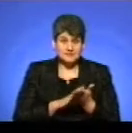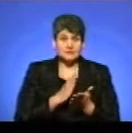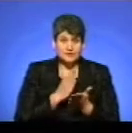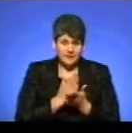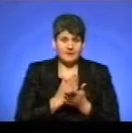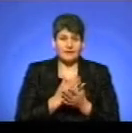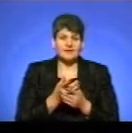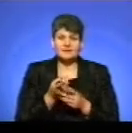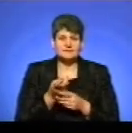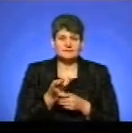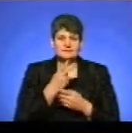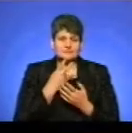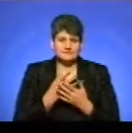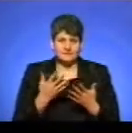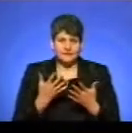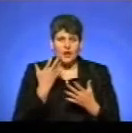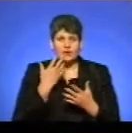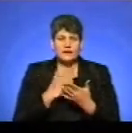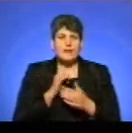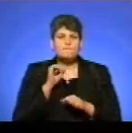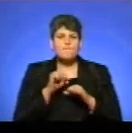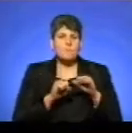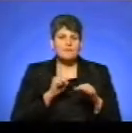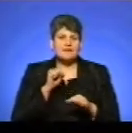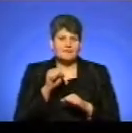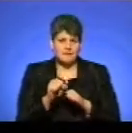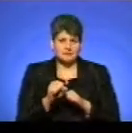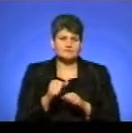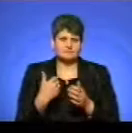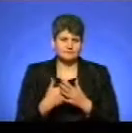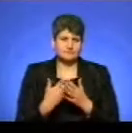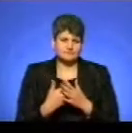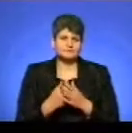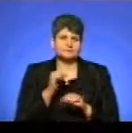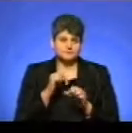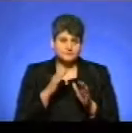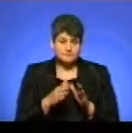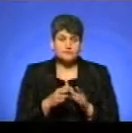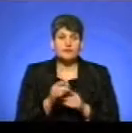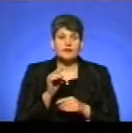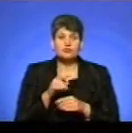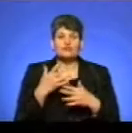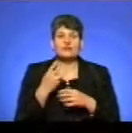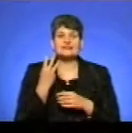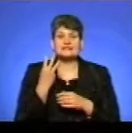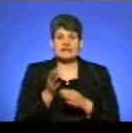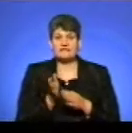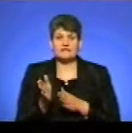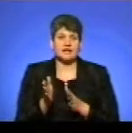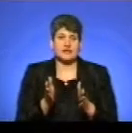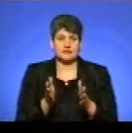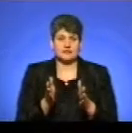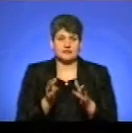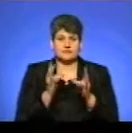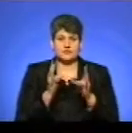ніж жінки, жертви. Коли йде побиття, тут вже три варіанти дії в стресовій